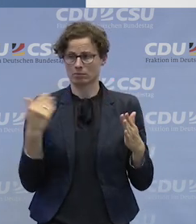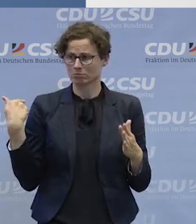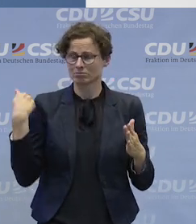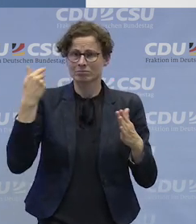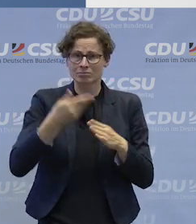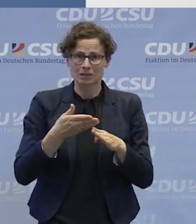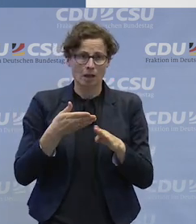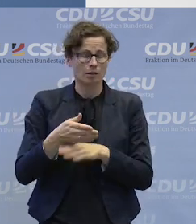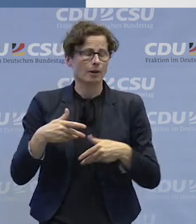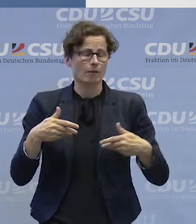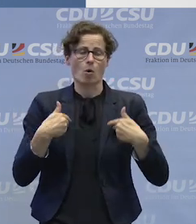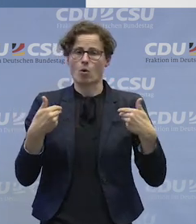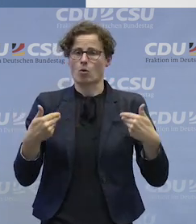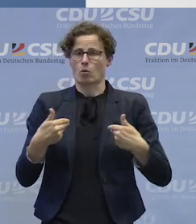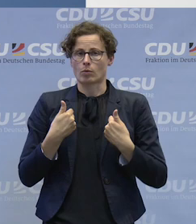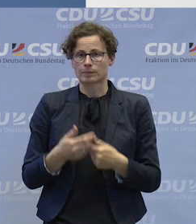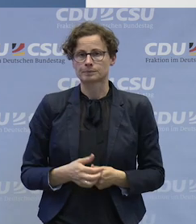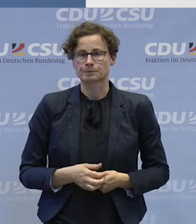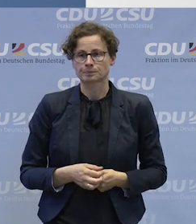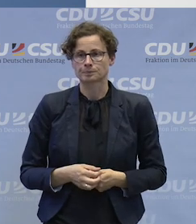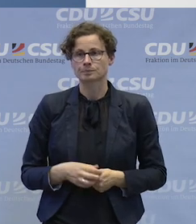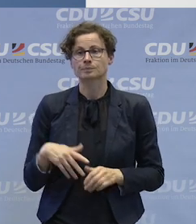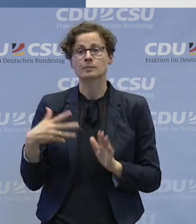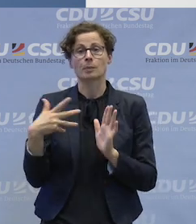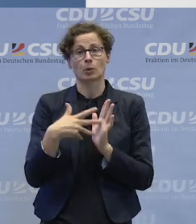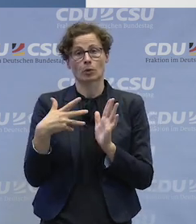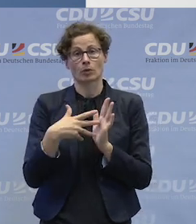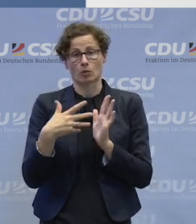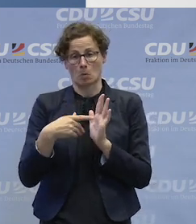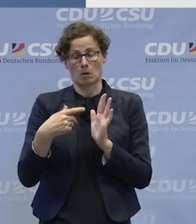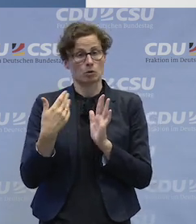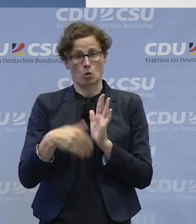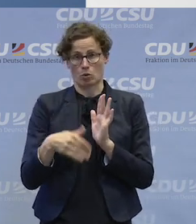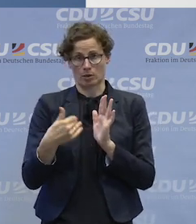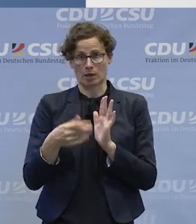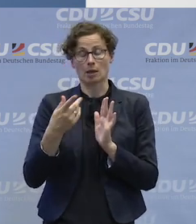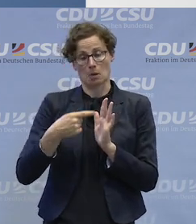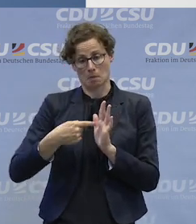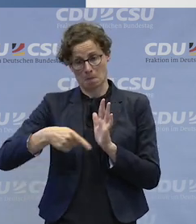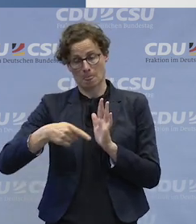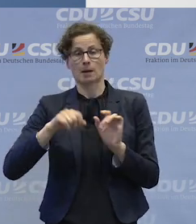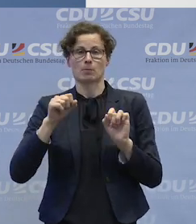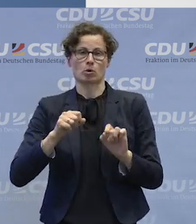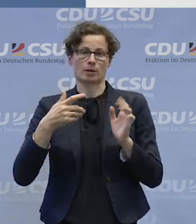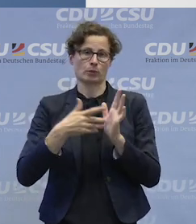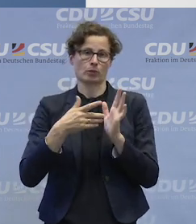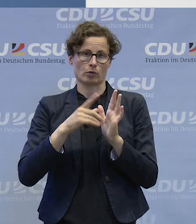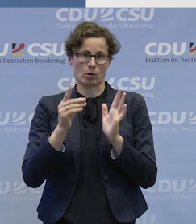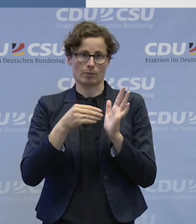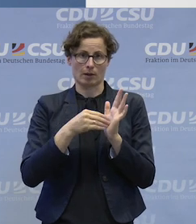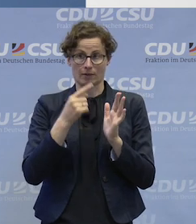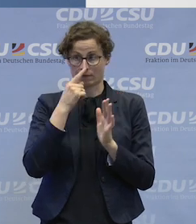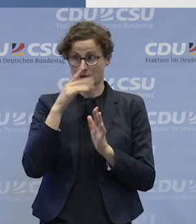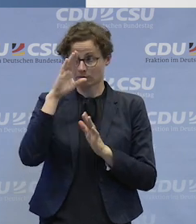dass sie damit arbeiten können. Prüfung selber haben wir jetzt noch nicht abgenommen, aber es ist ein zusätzliches Instrument und wenn man verstanden hat, dass man via for all auch